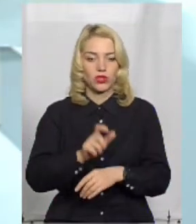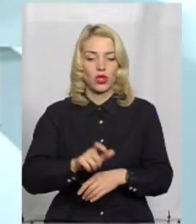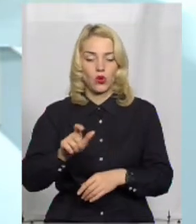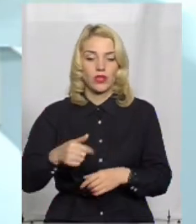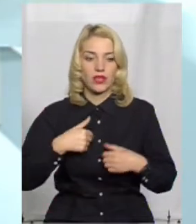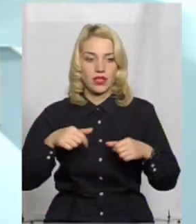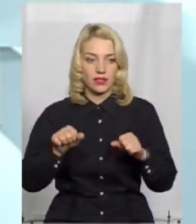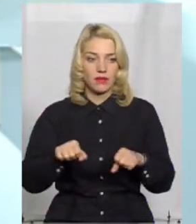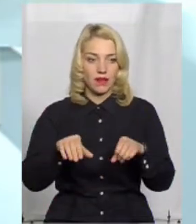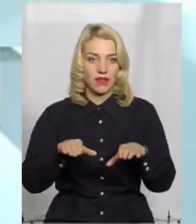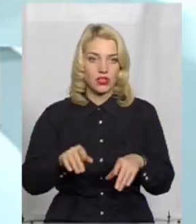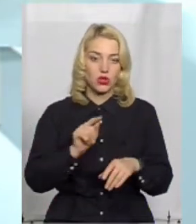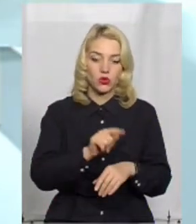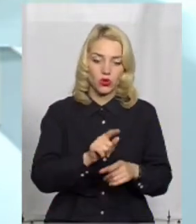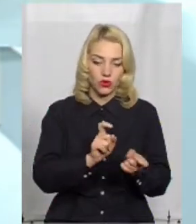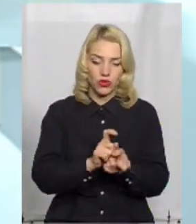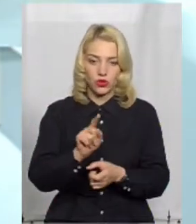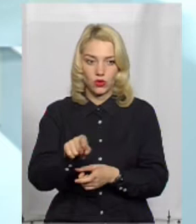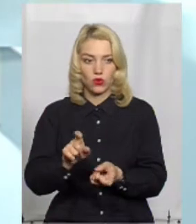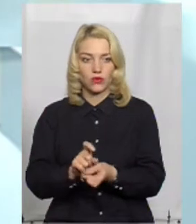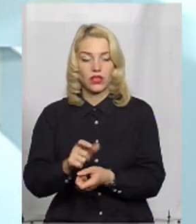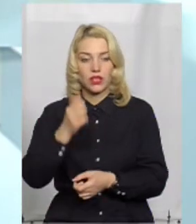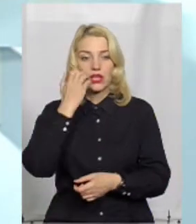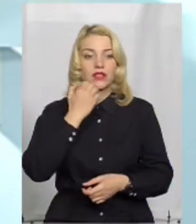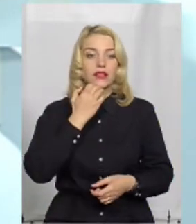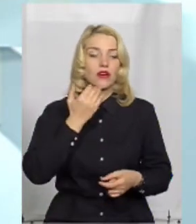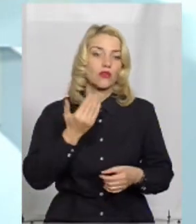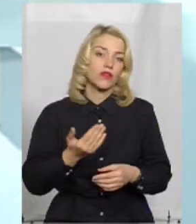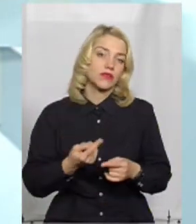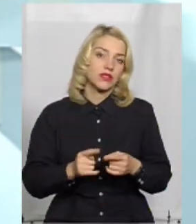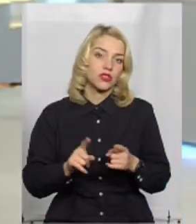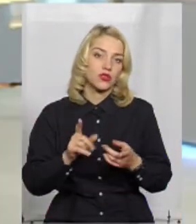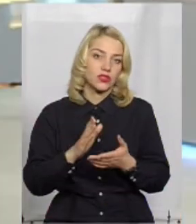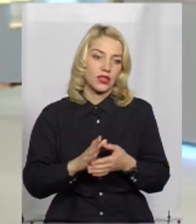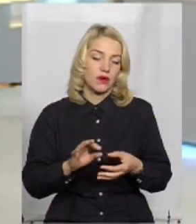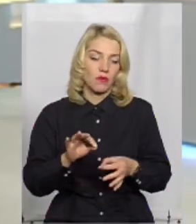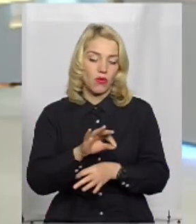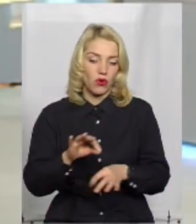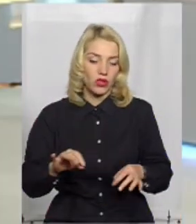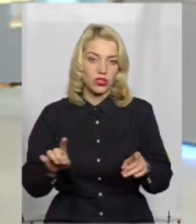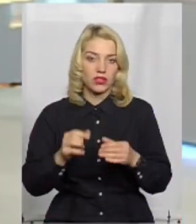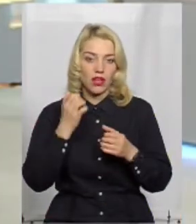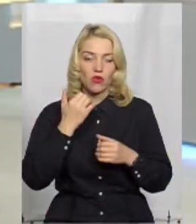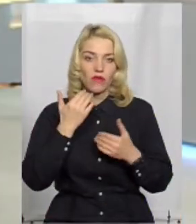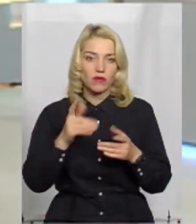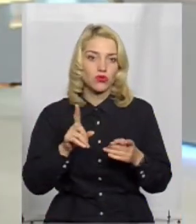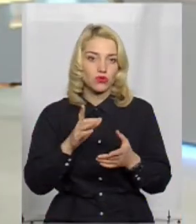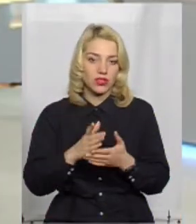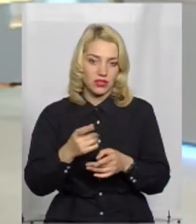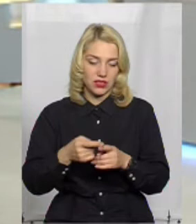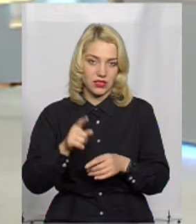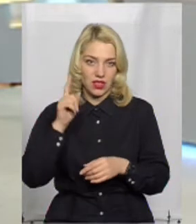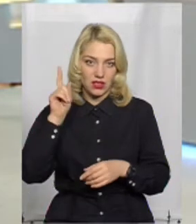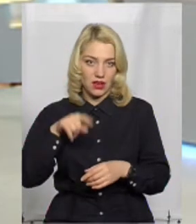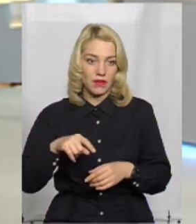я зміг вирішити той і той конфлікт. І дякую вам за те, що є цей проєкт, і дякую вам за те, що є ці знання. І це реально,